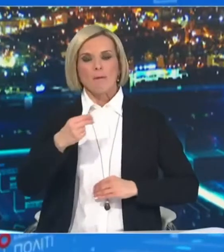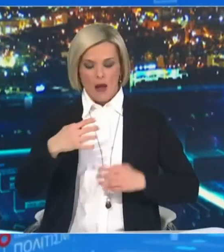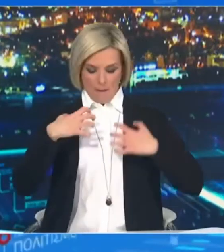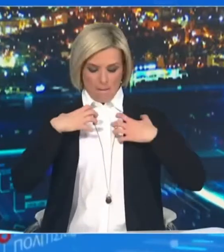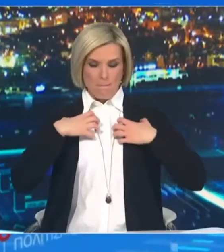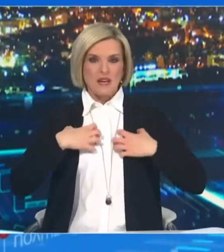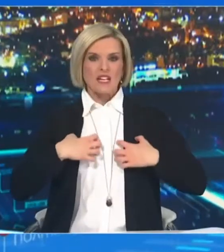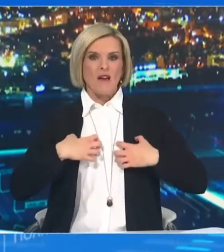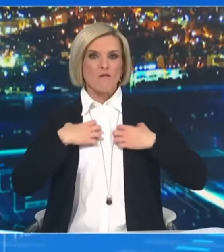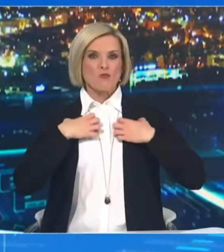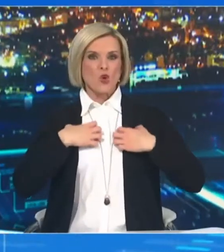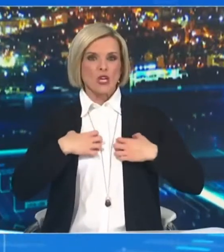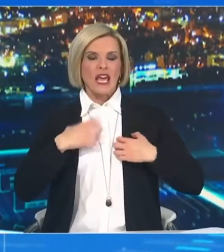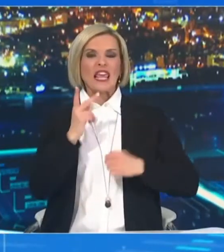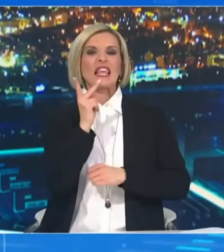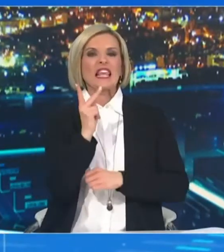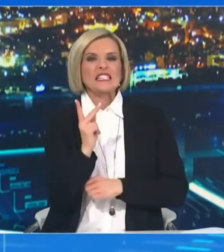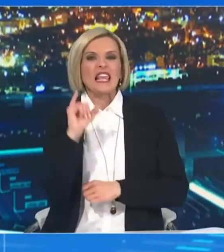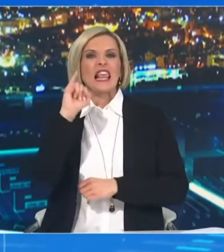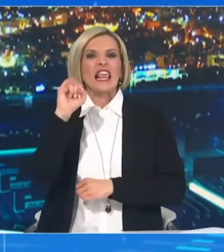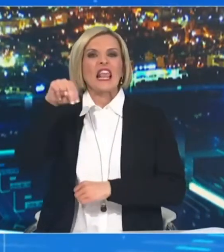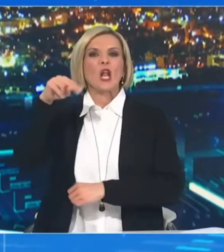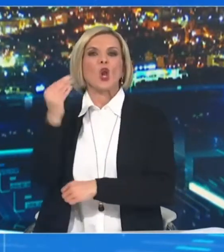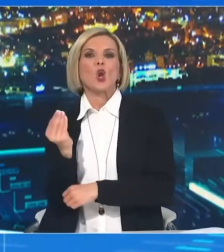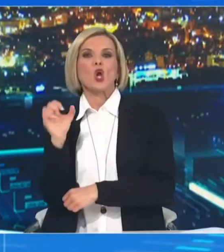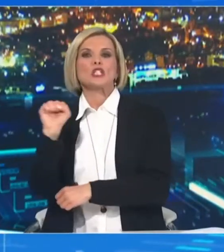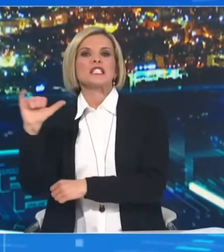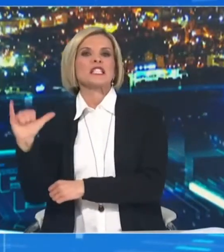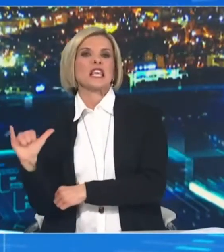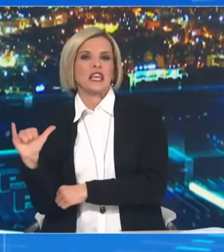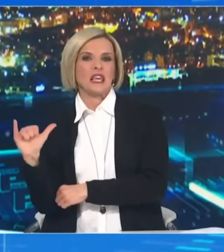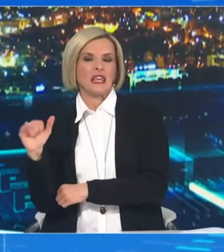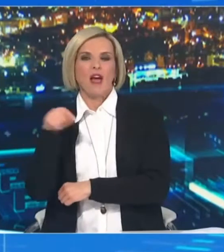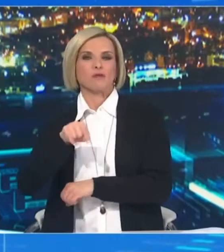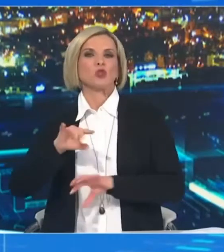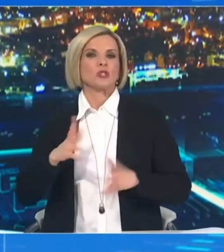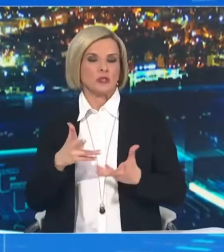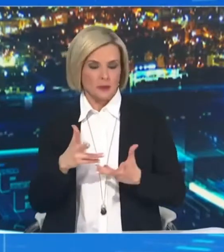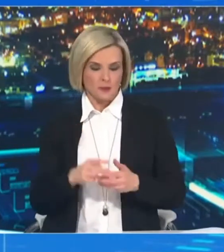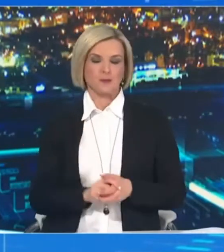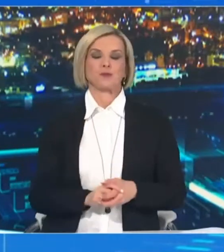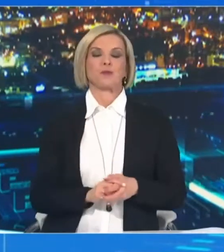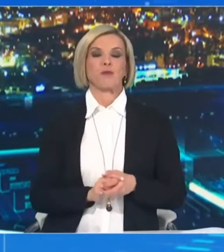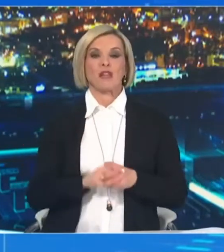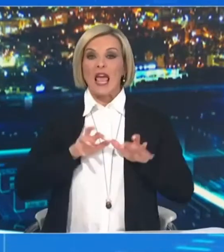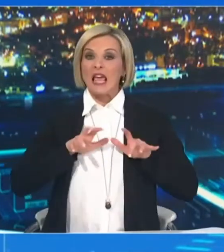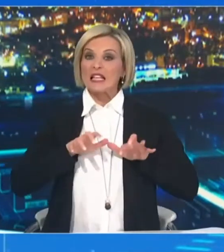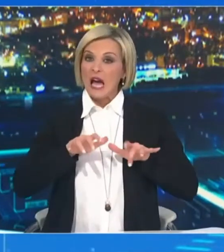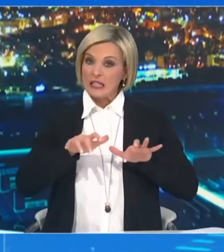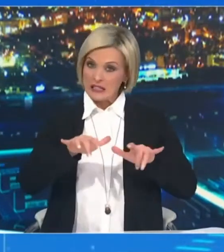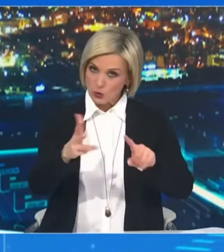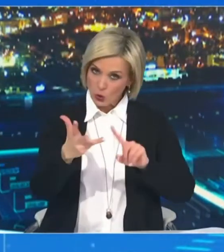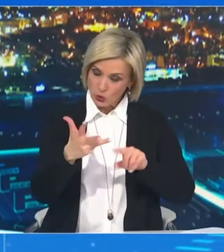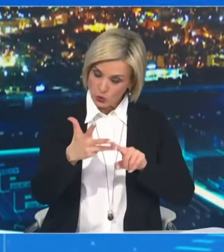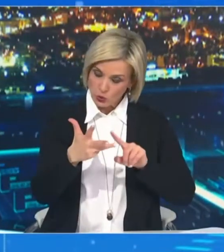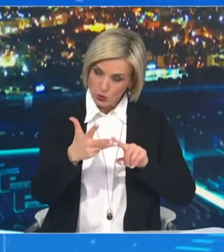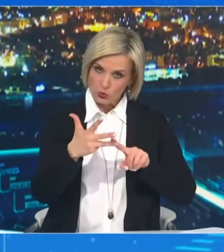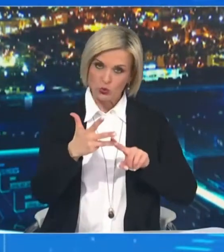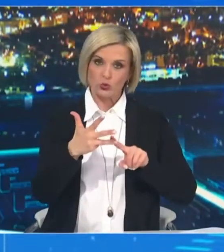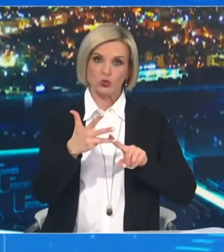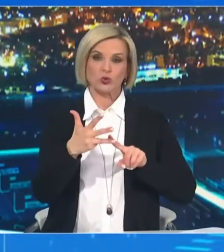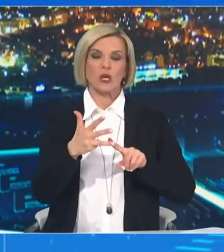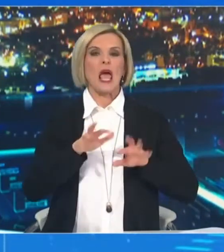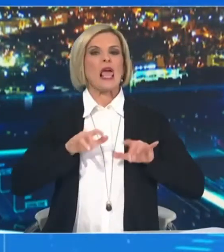συγγενές νόσημα με βαριά πρόγνωση. Ο καρκίνος υποαγωγεί. Καρκίνος